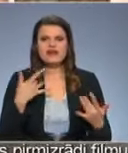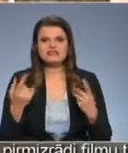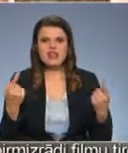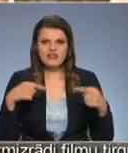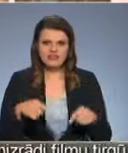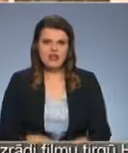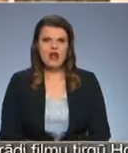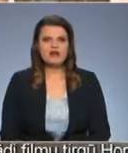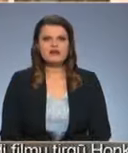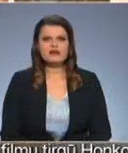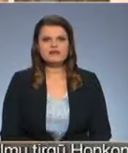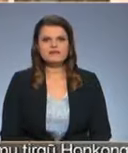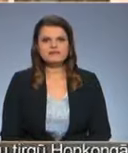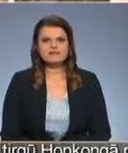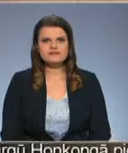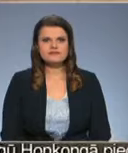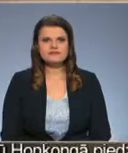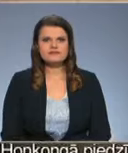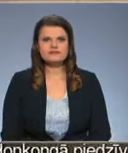laikā. Jānis Lācis, Mārtiņš Prieškauns, Latvijas televīzija.